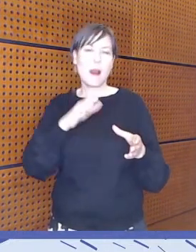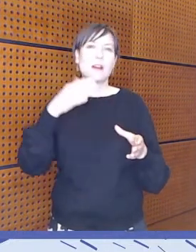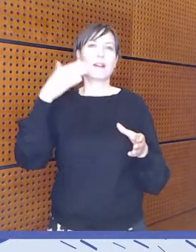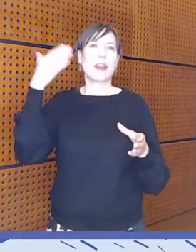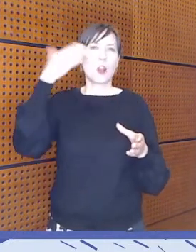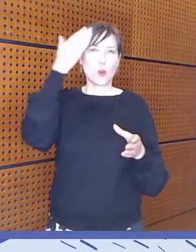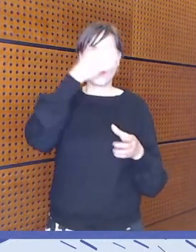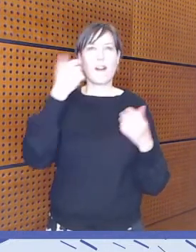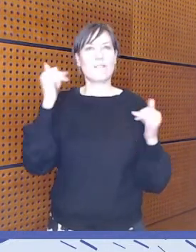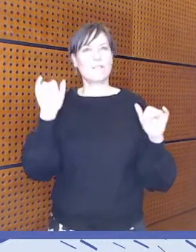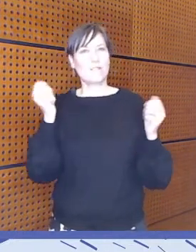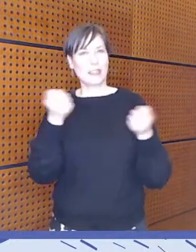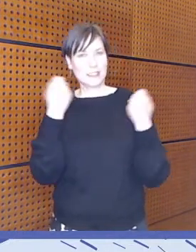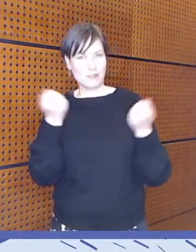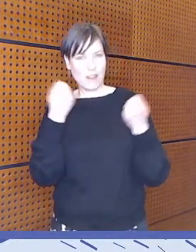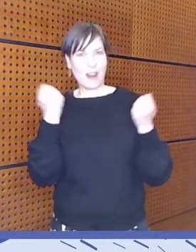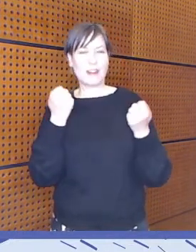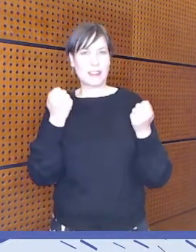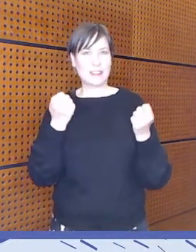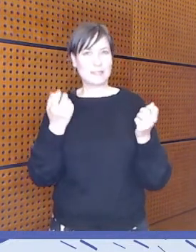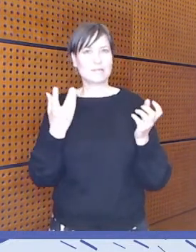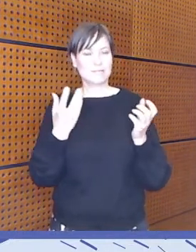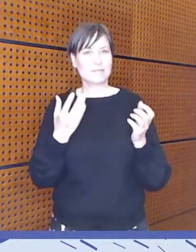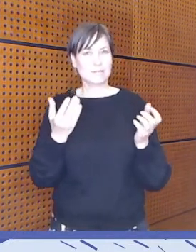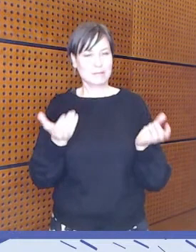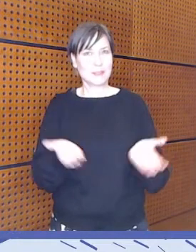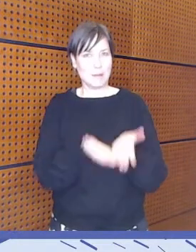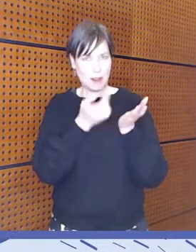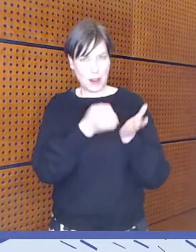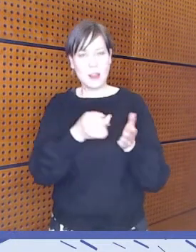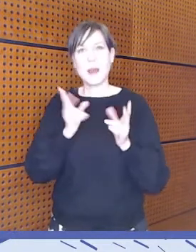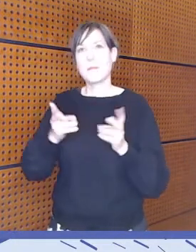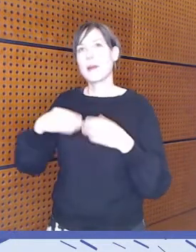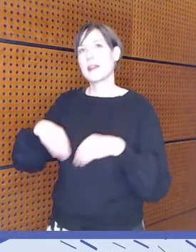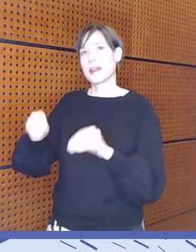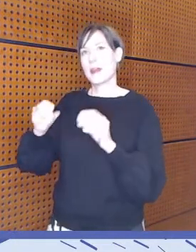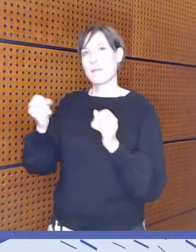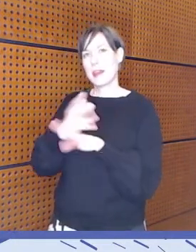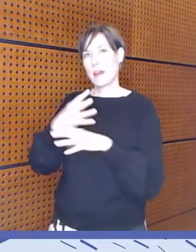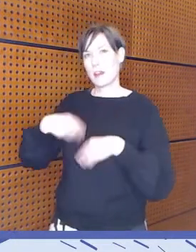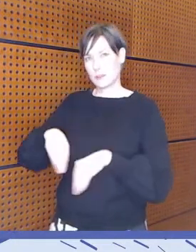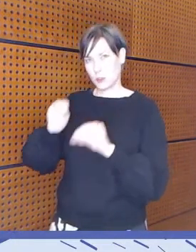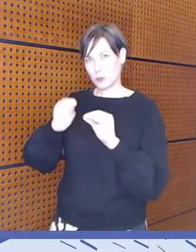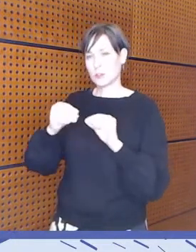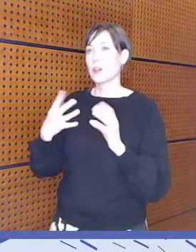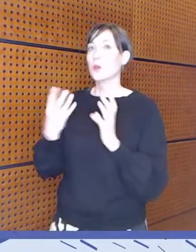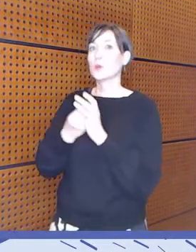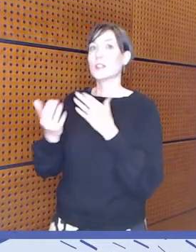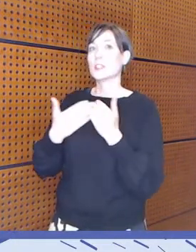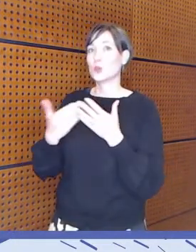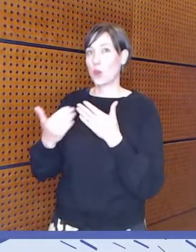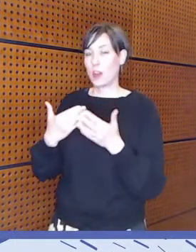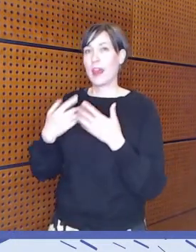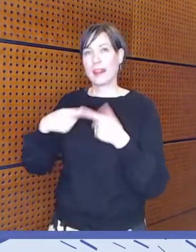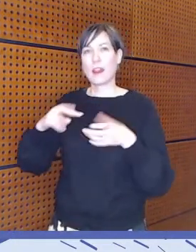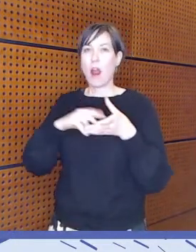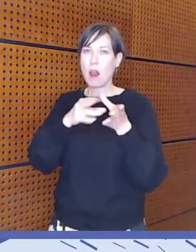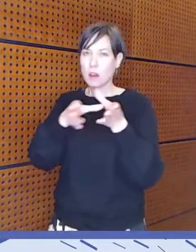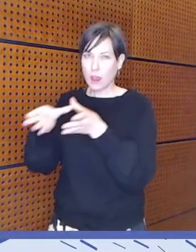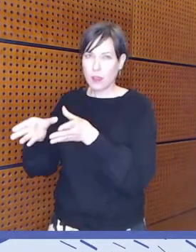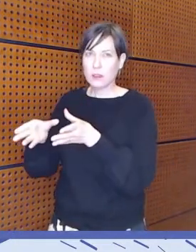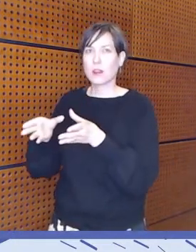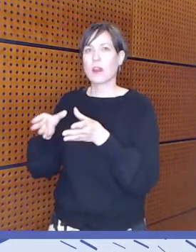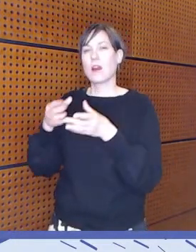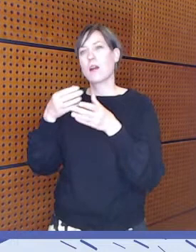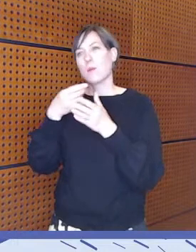yhteydessä ja mediakasvatusta taas yhteistyössä hankkeiden ja muiden